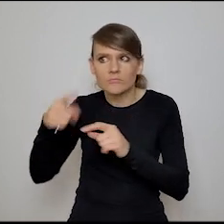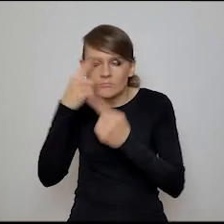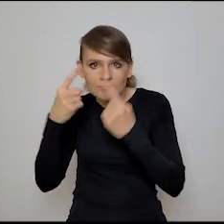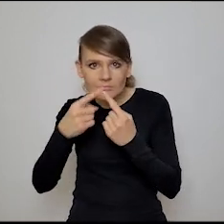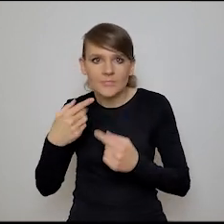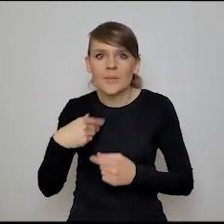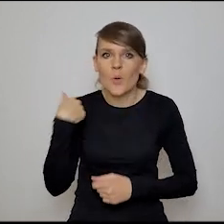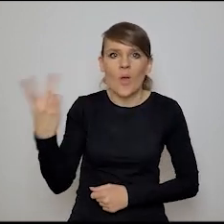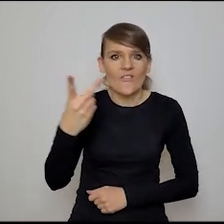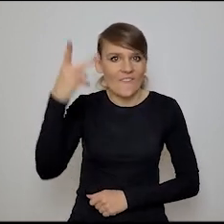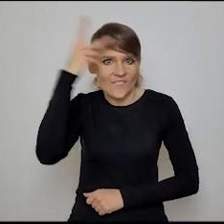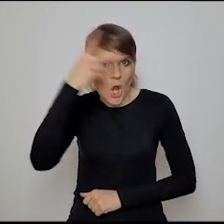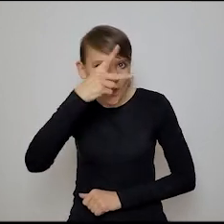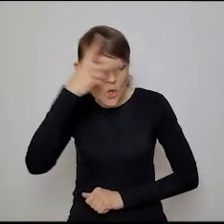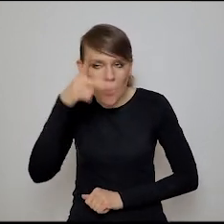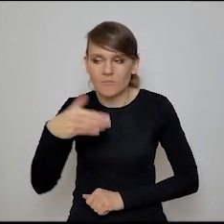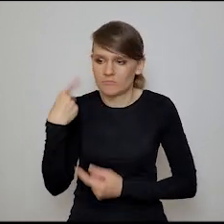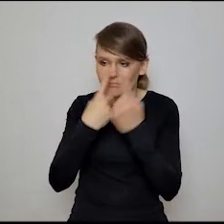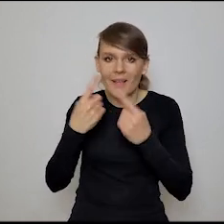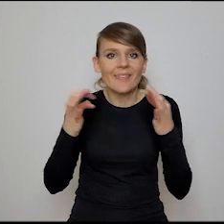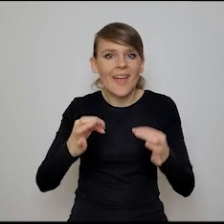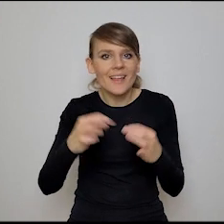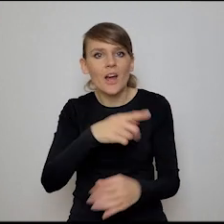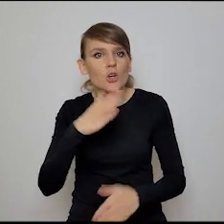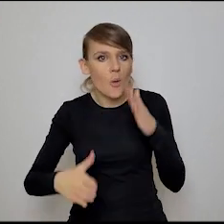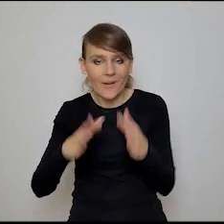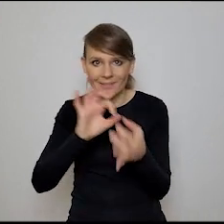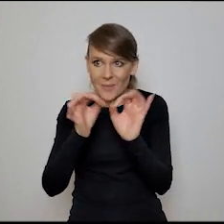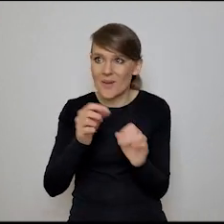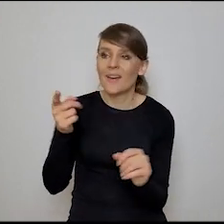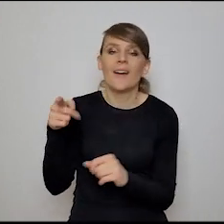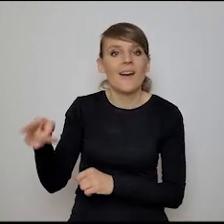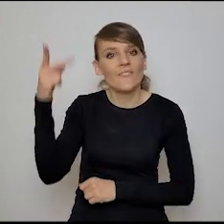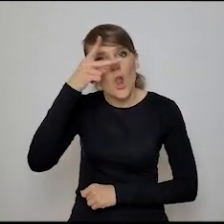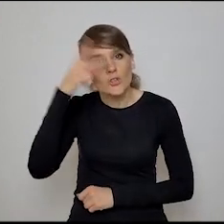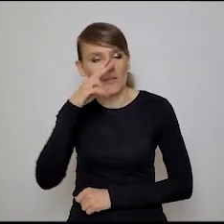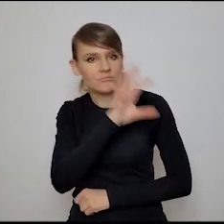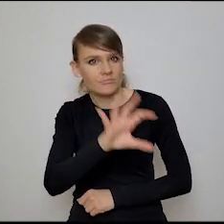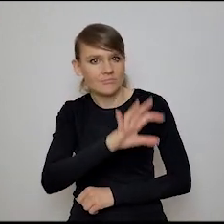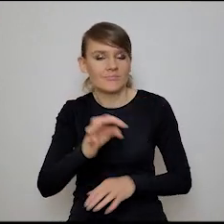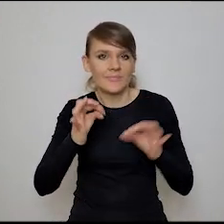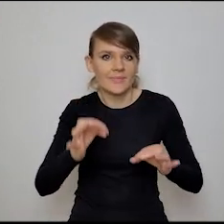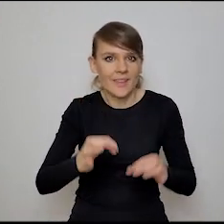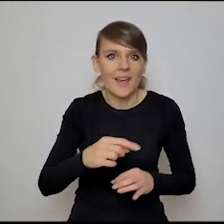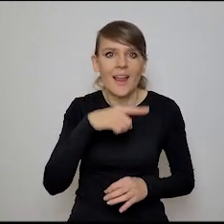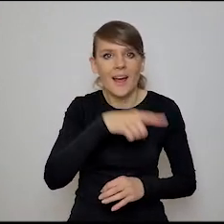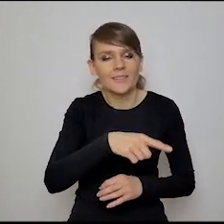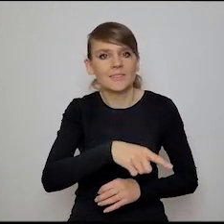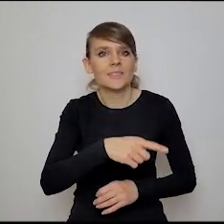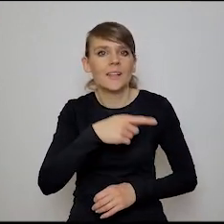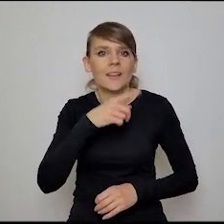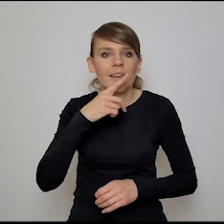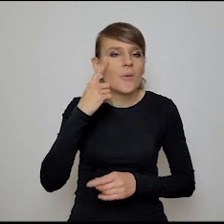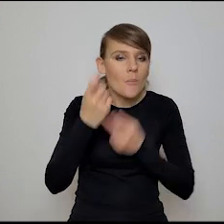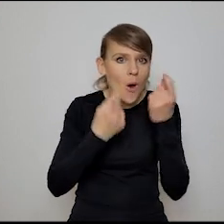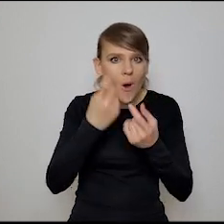ci dwaj filozofowie na współczesną robotykę, na przykład na takie Boston Dynamics, gdyby ludzie z Boston Dynamics, dzisiaj pracujący chcieli tak naprawdę głębiej sięgnąć, skąd